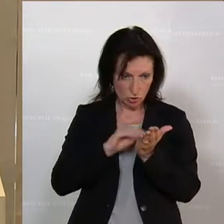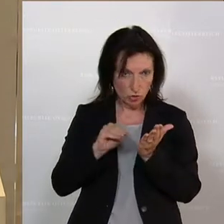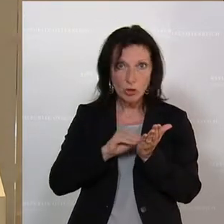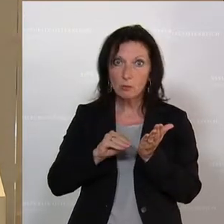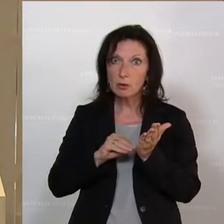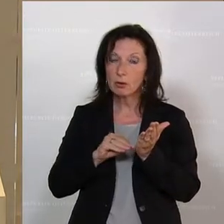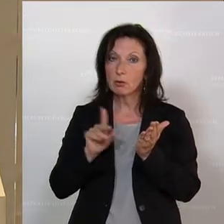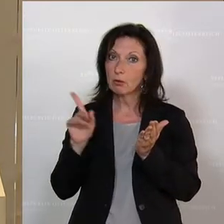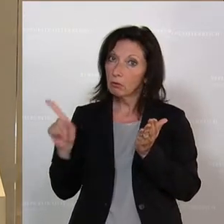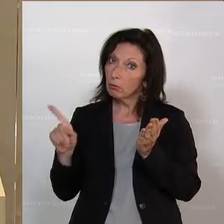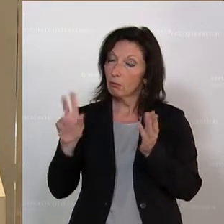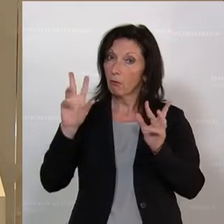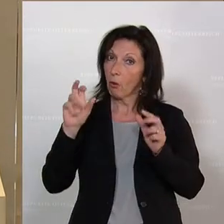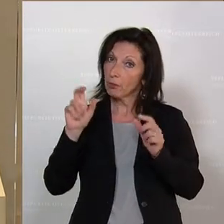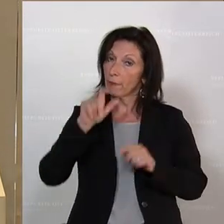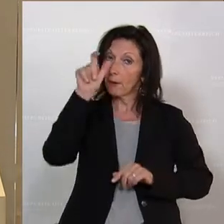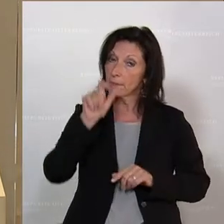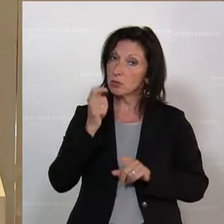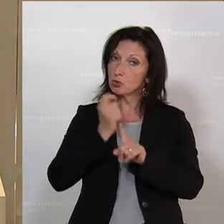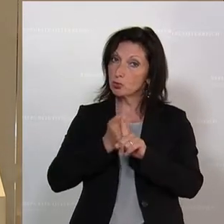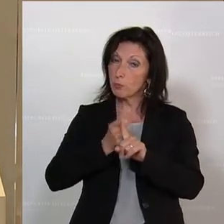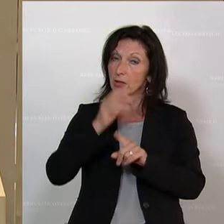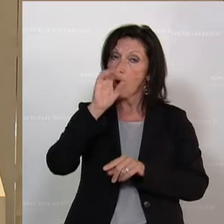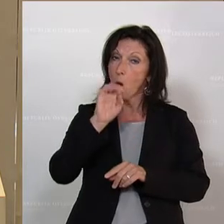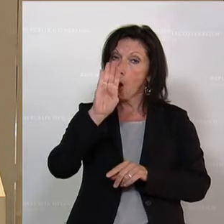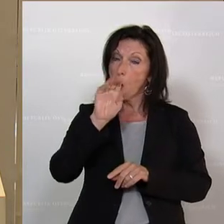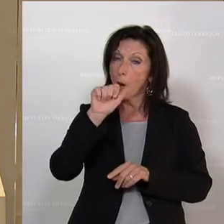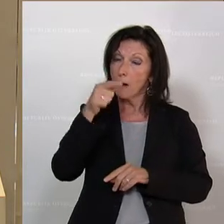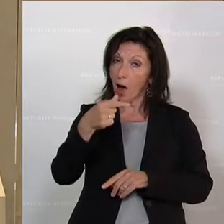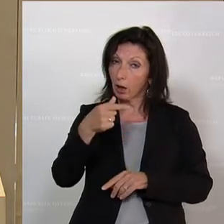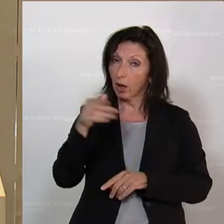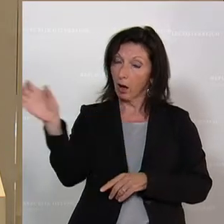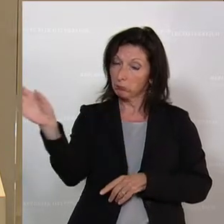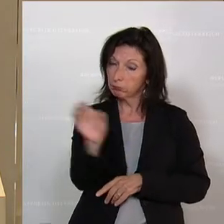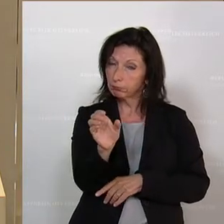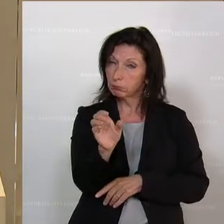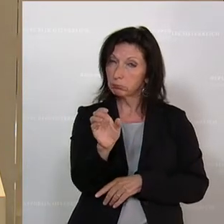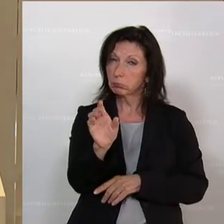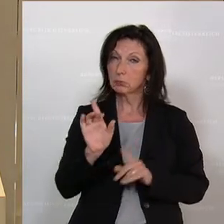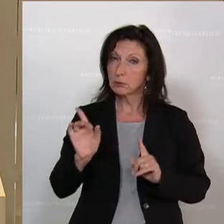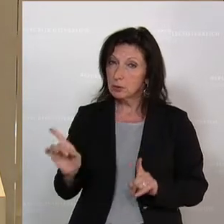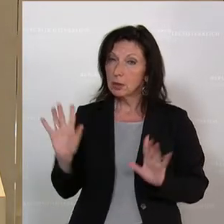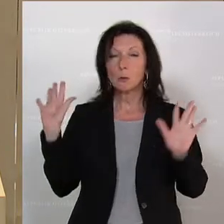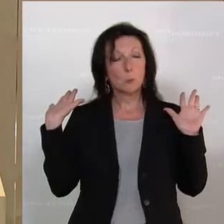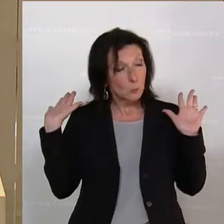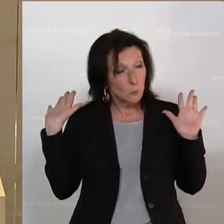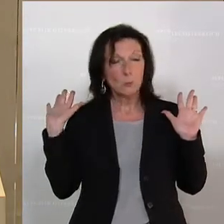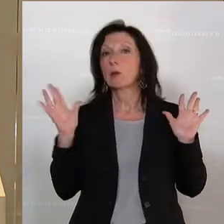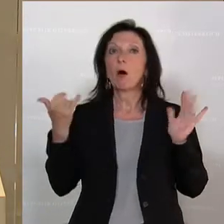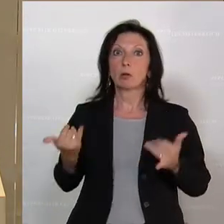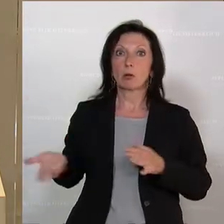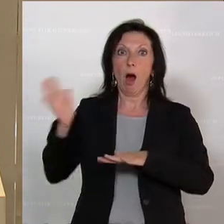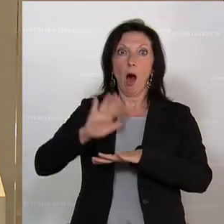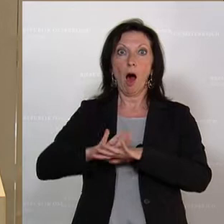Nachrichten, die zur Postenbesetzung von Thomas Schmidt und der ÖBAG geführt hat. Und jetzt haben Sie noch etwas draufgelegt. Sie haben sich